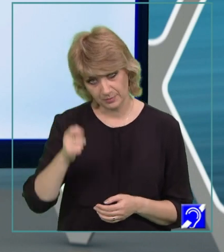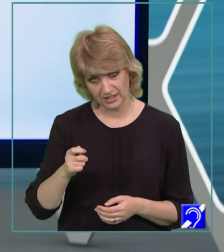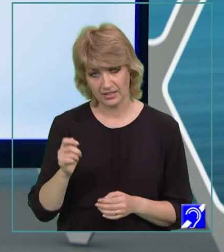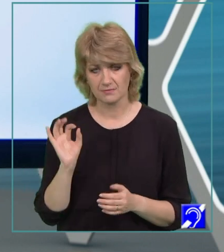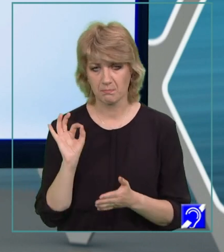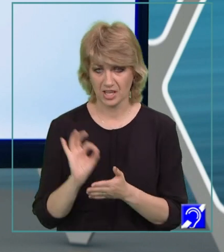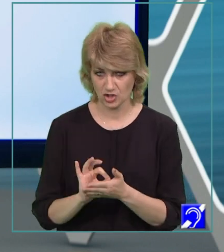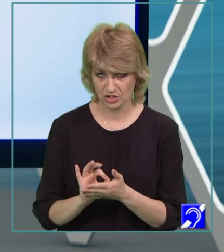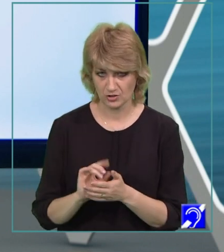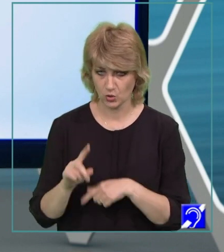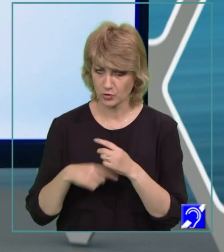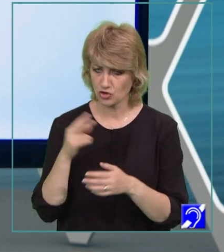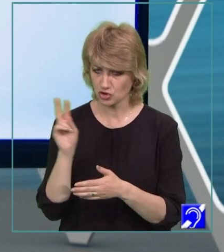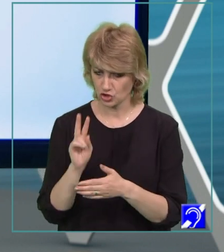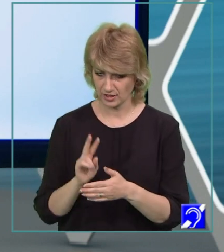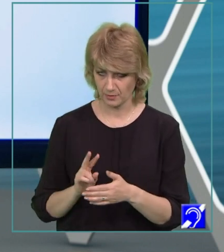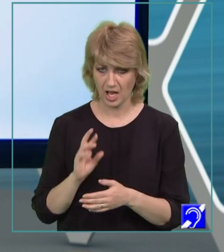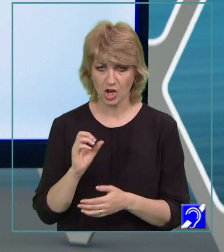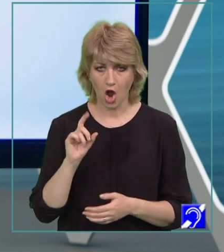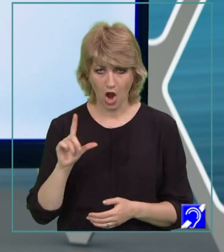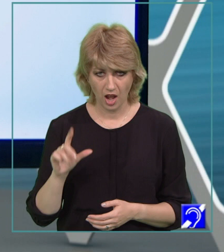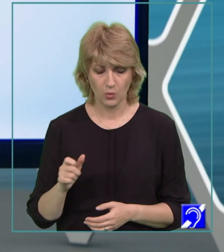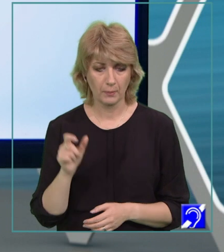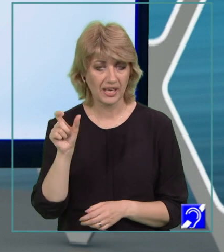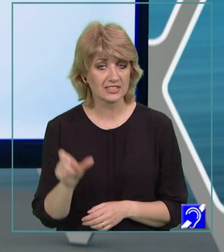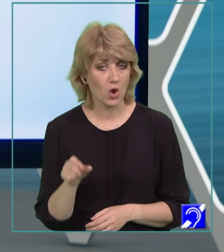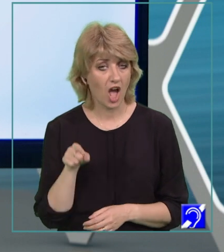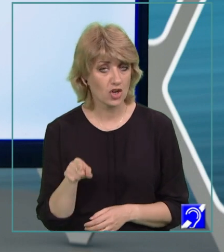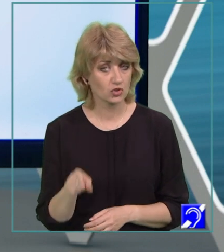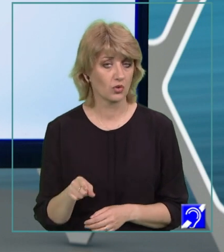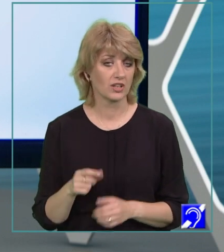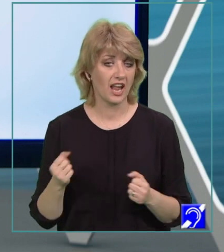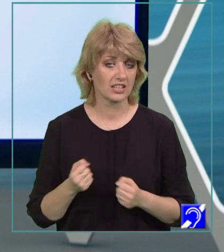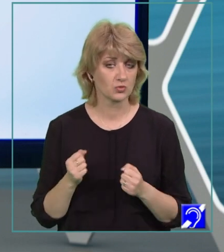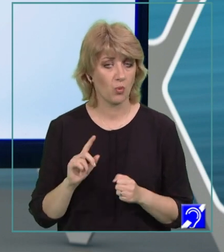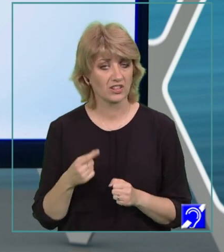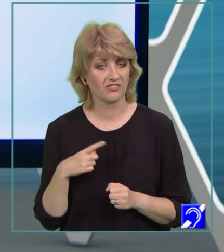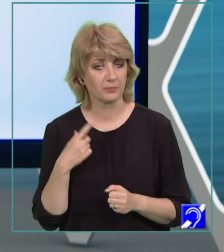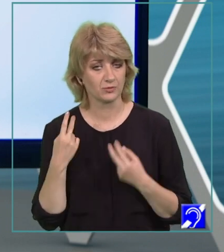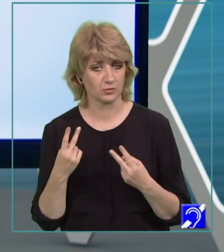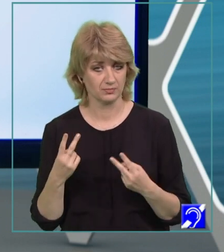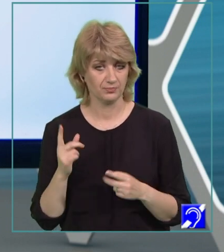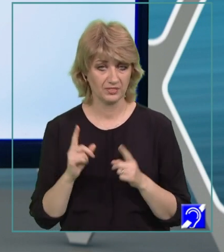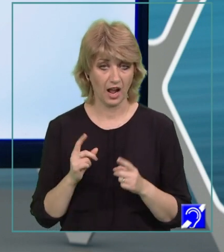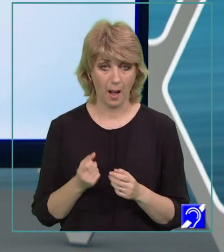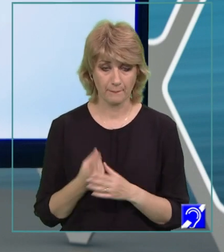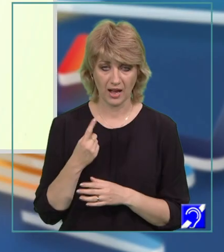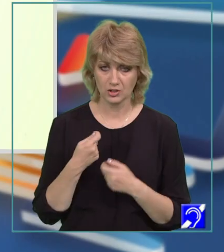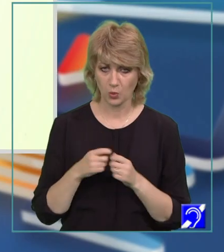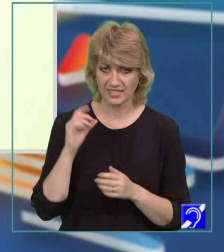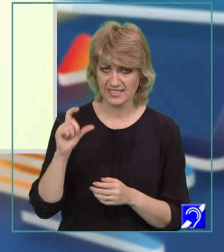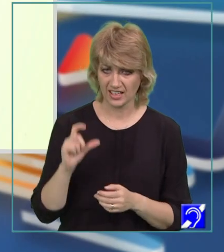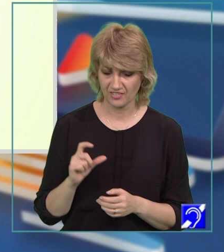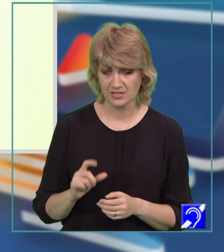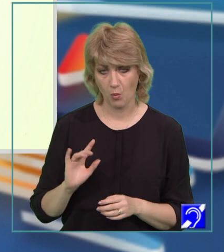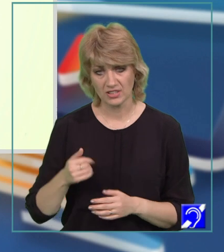Precizăm, după ce citim cu atenție, rolul personajului în acțiune. Un personaj poate fi principal, dacă apare în toate secvențele acțiunii, poate